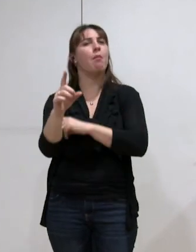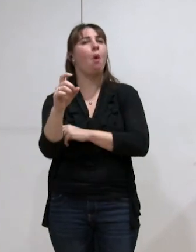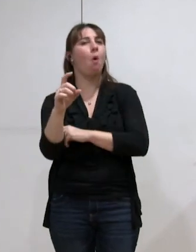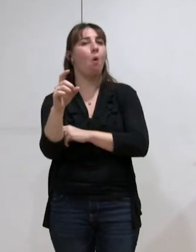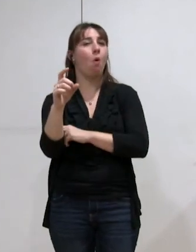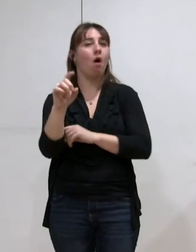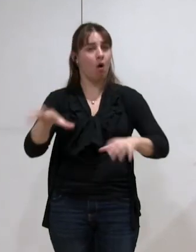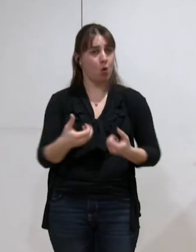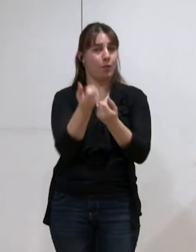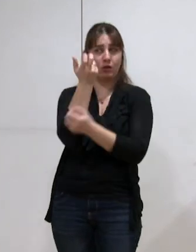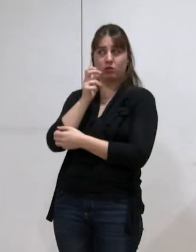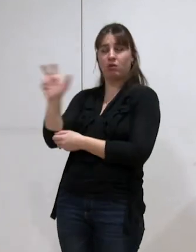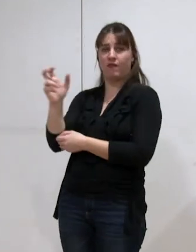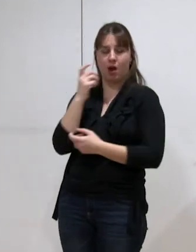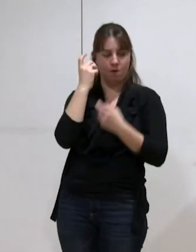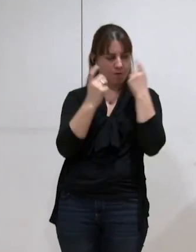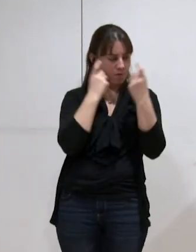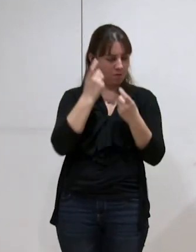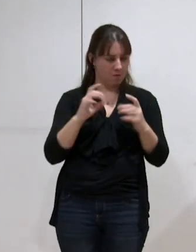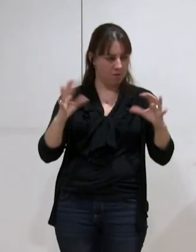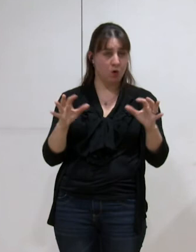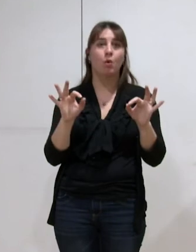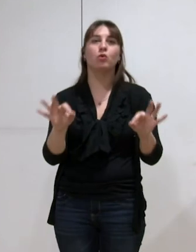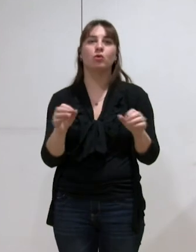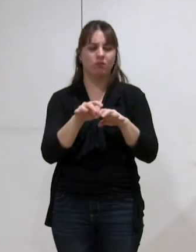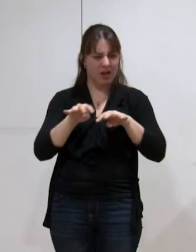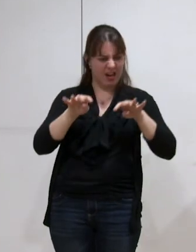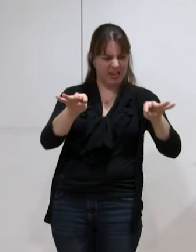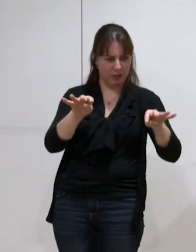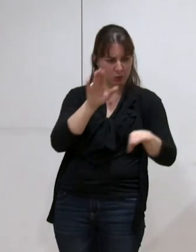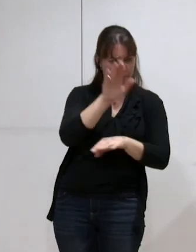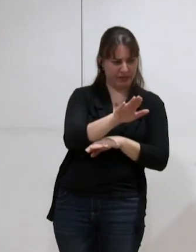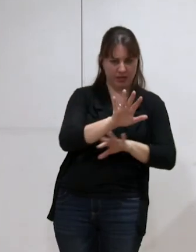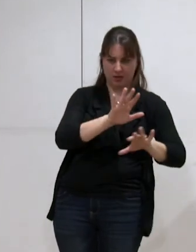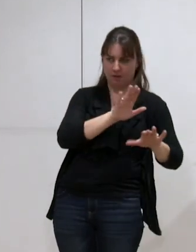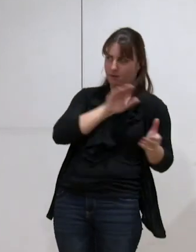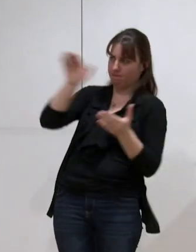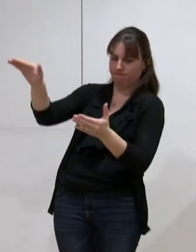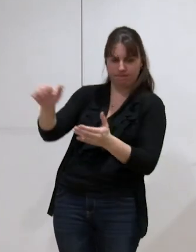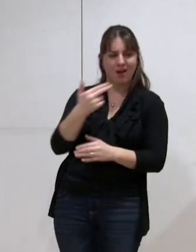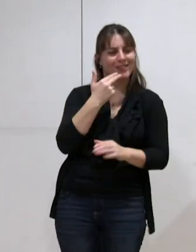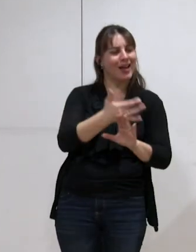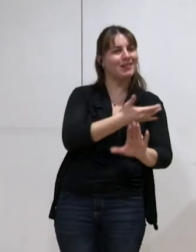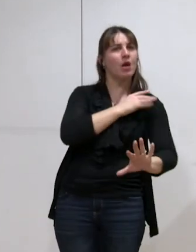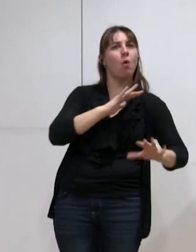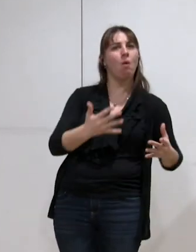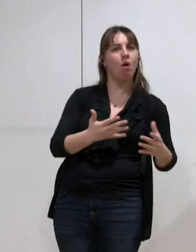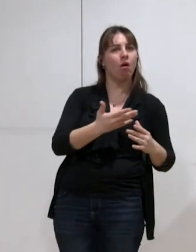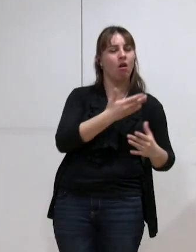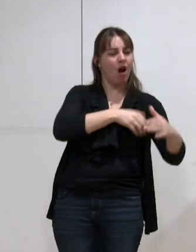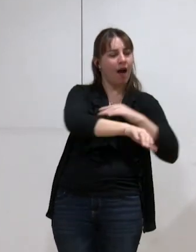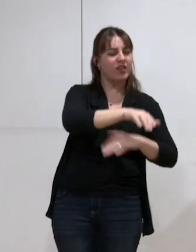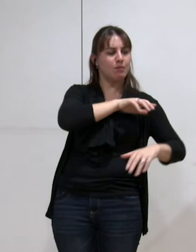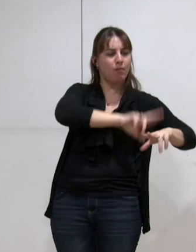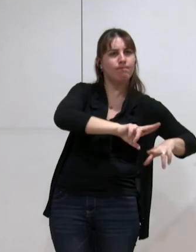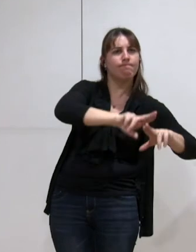question s'est posée de la même façon quelle qualité des réseaux transfère-t-on comment quels étaient les investissements passés et